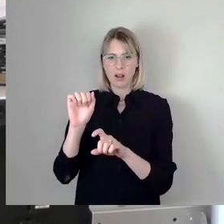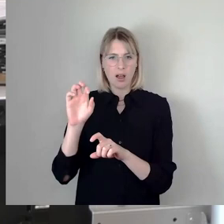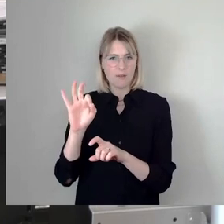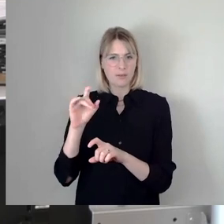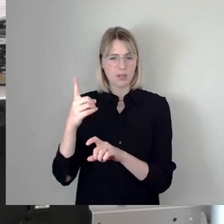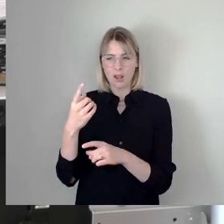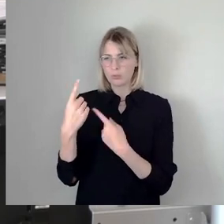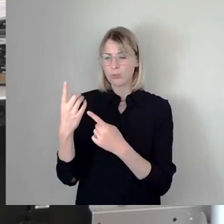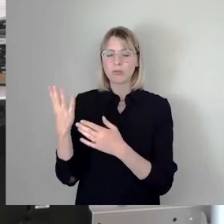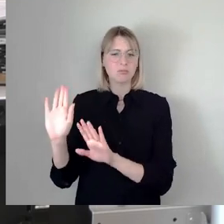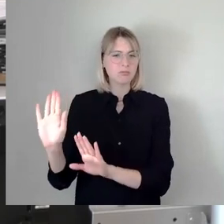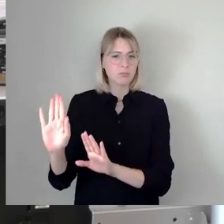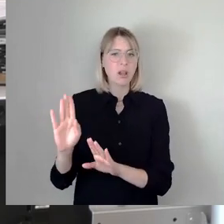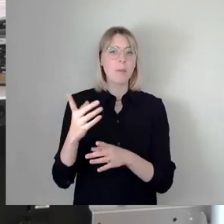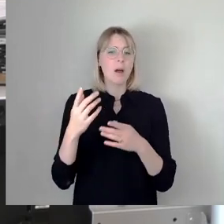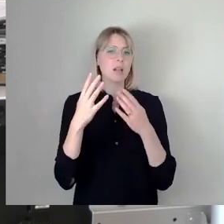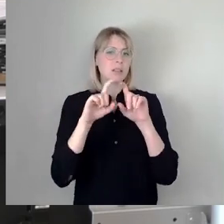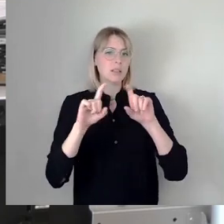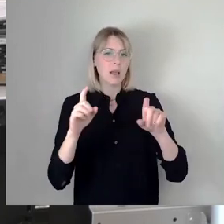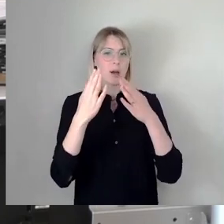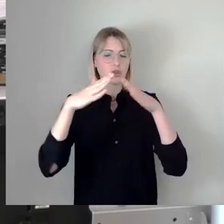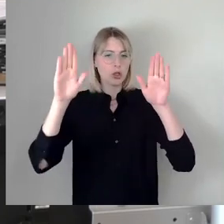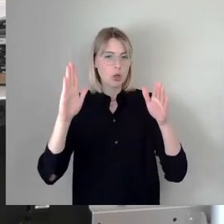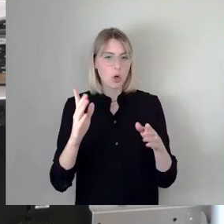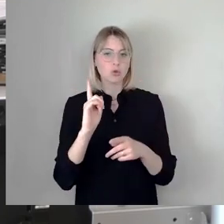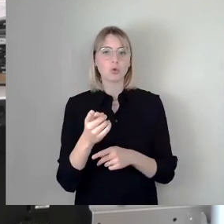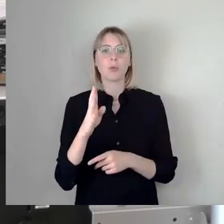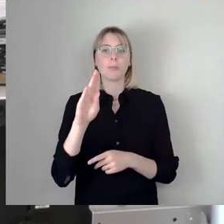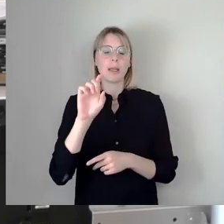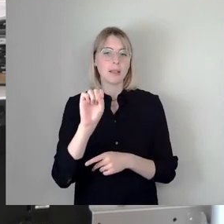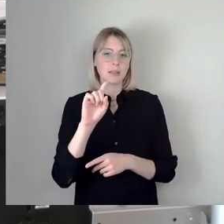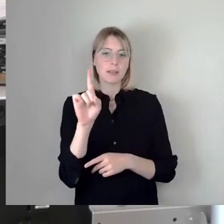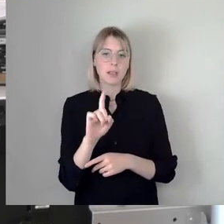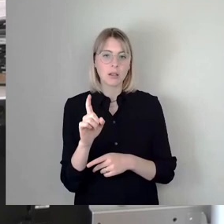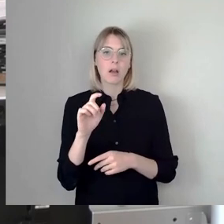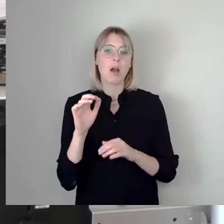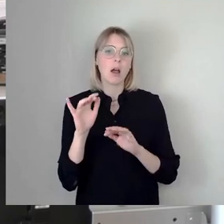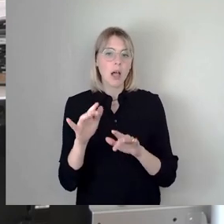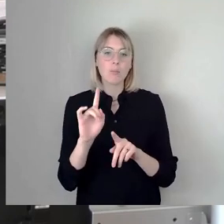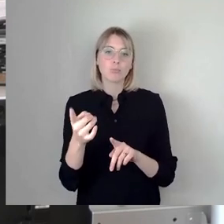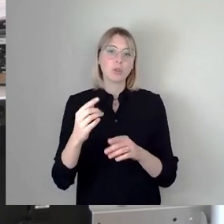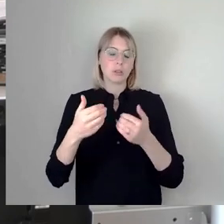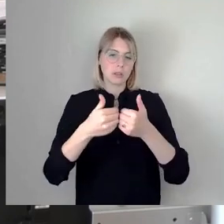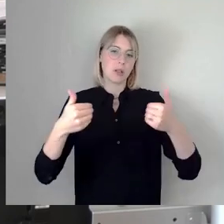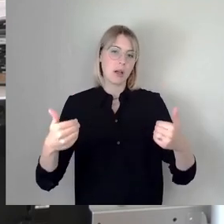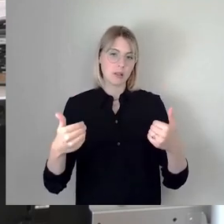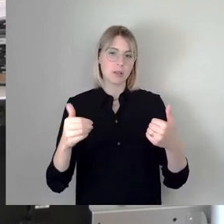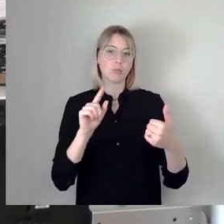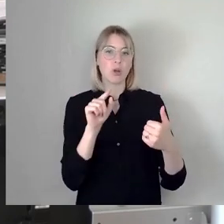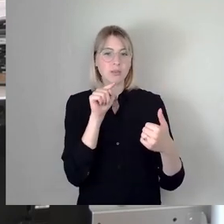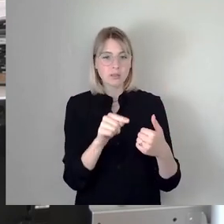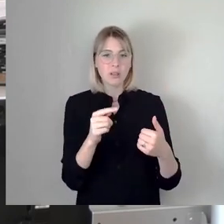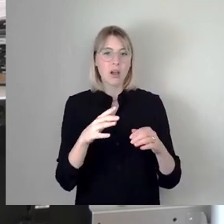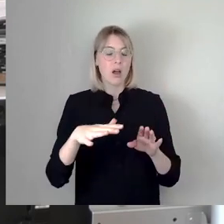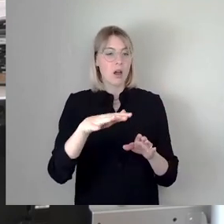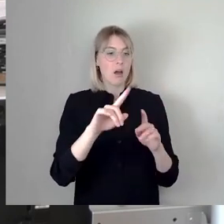das Thema Schloss und BSZ Agrar tatsächlich auch mal zu einer Trennung bringen. Weder bietet das diese Räumlichkeiten, noch können wir das dort an